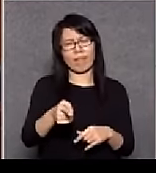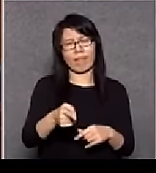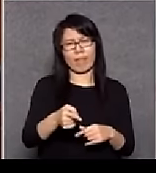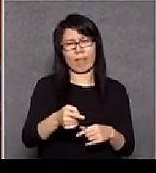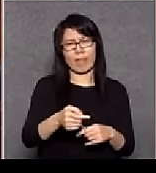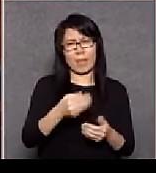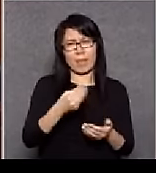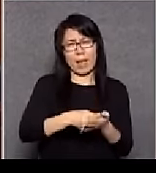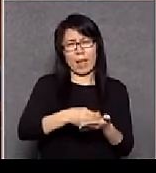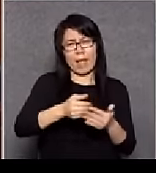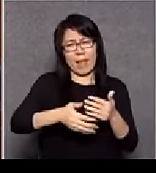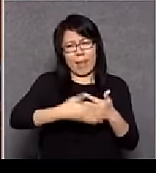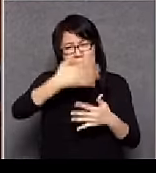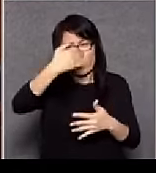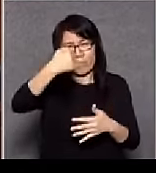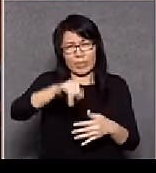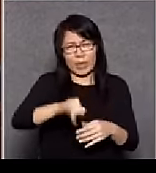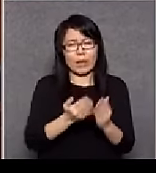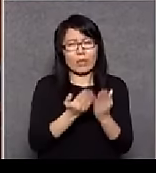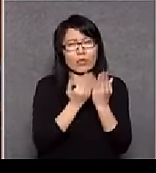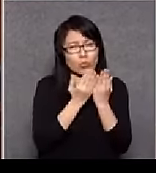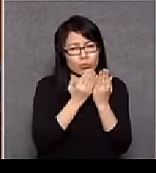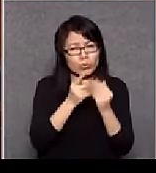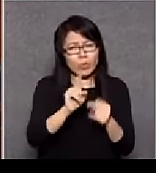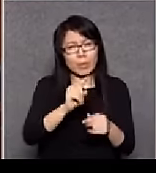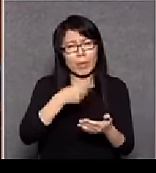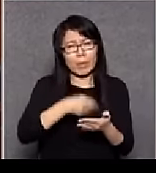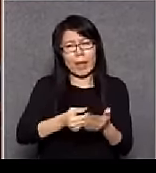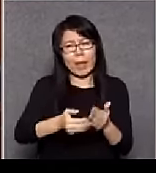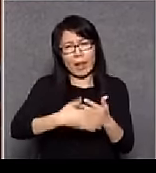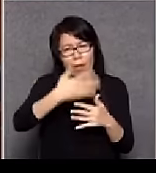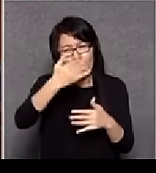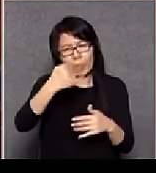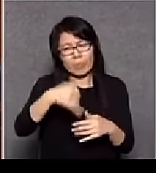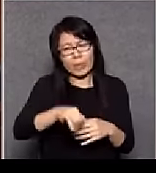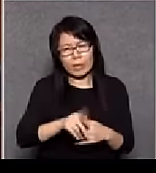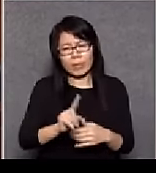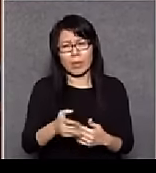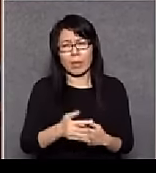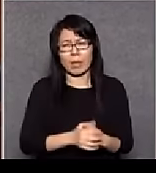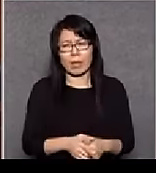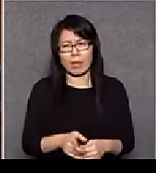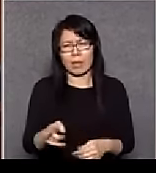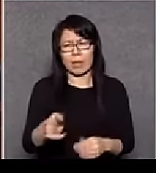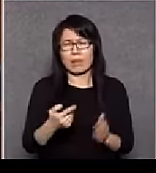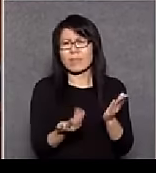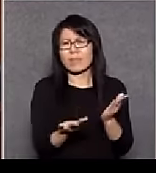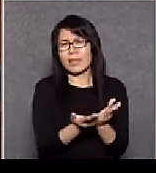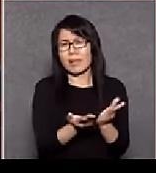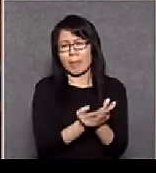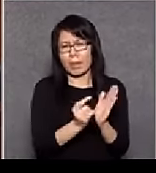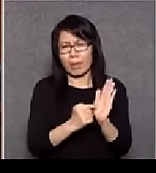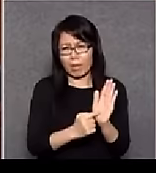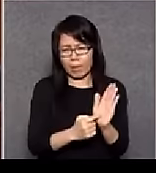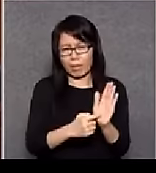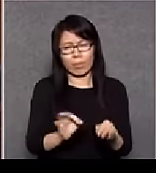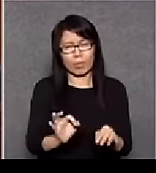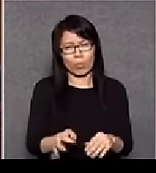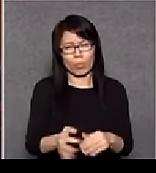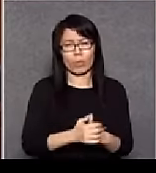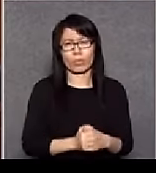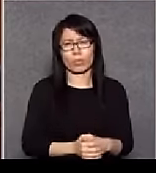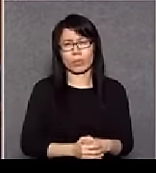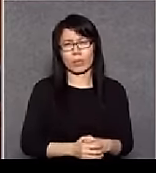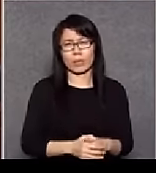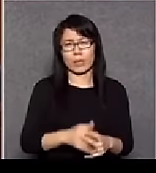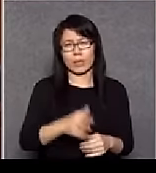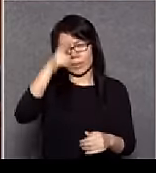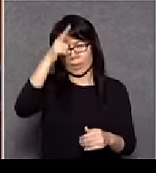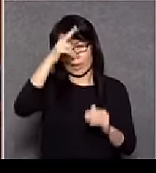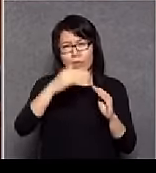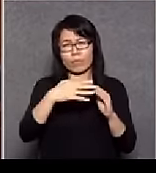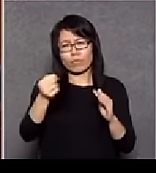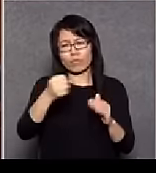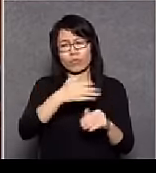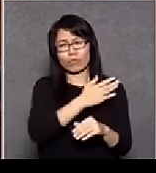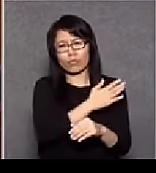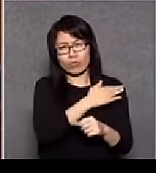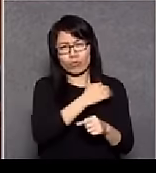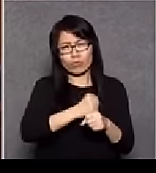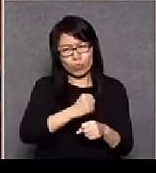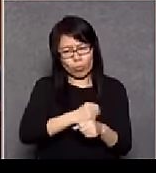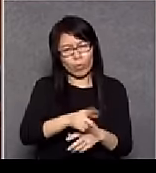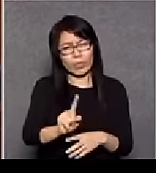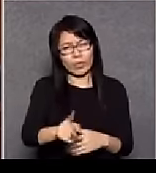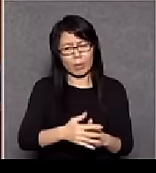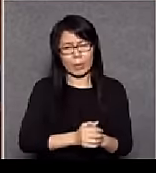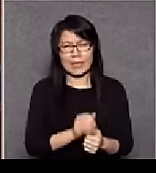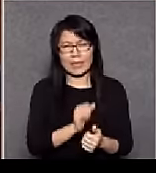不起樓啊你在讀書啊你買不起樓啊你不可能有人舉事實的做政府官員就是怎樣我要什麼呢就是